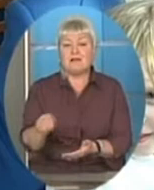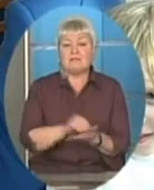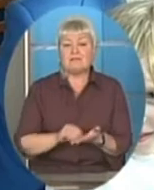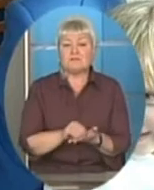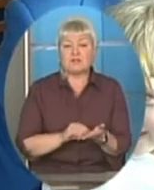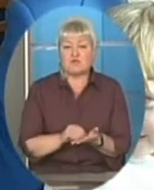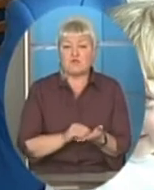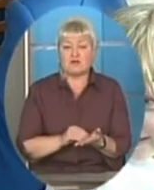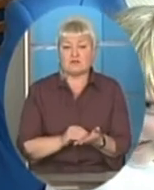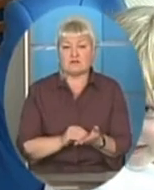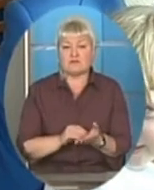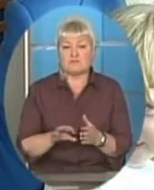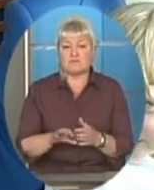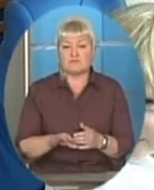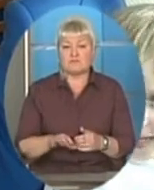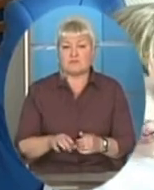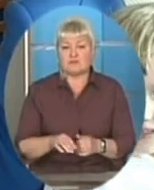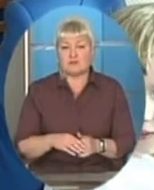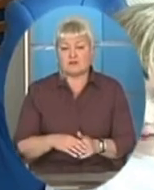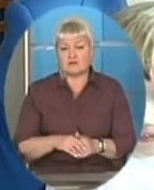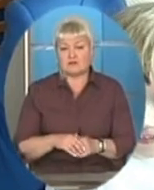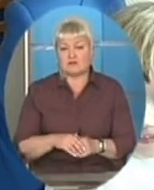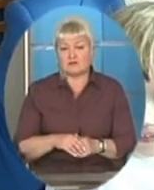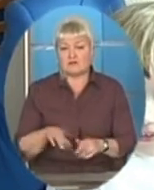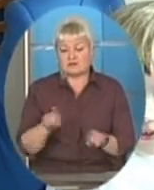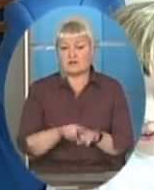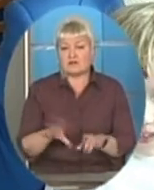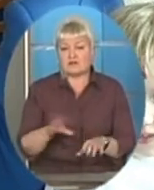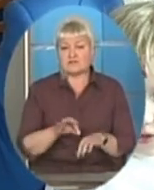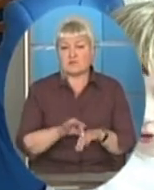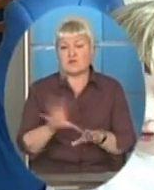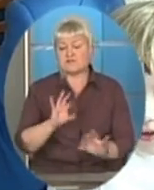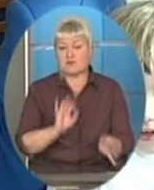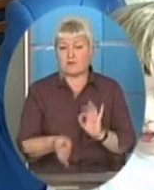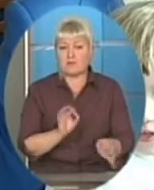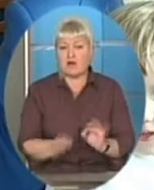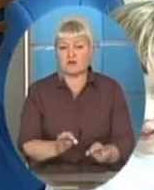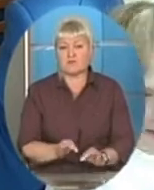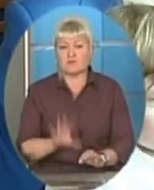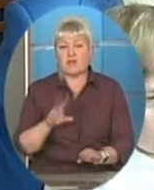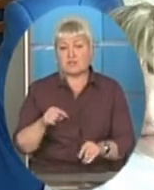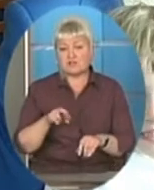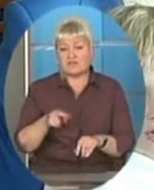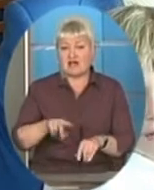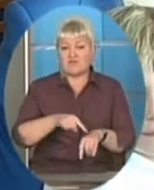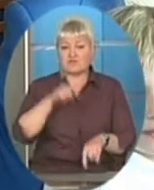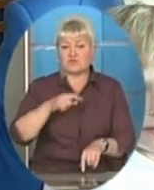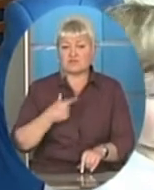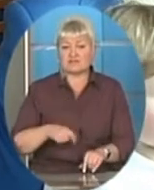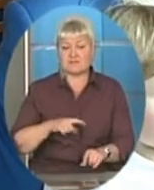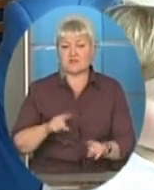зборах. А клематизації походили, і все нормально. І потім я відчув в себе, що я